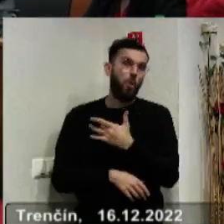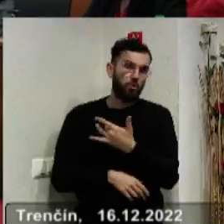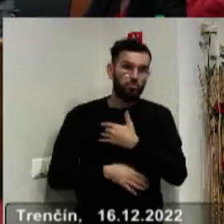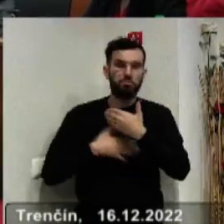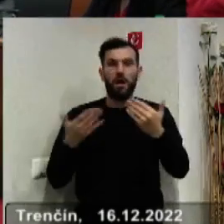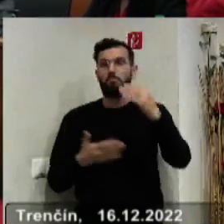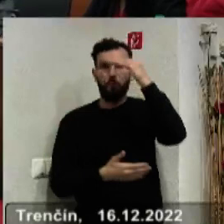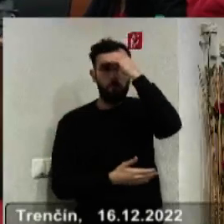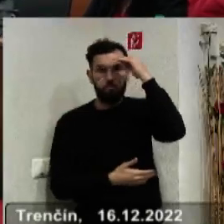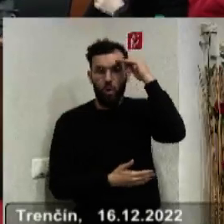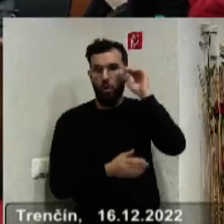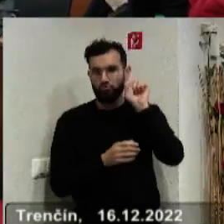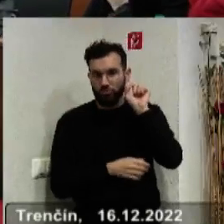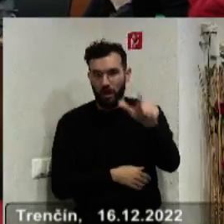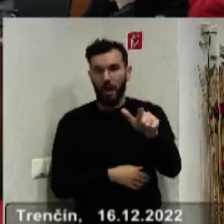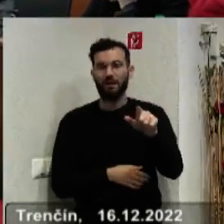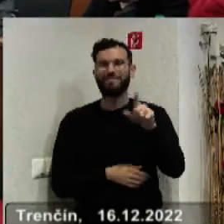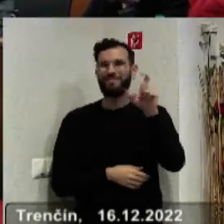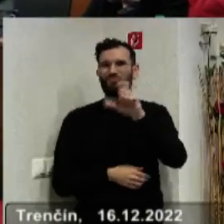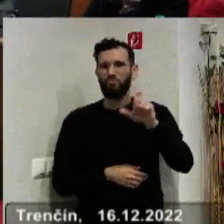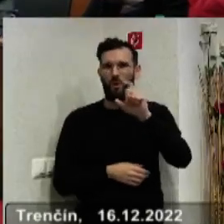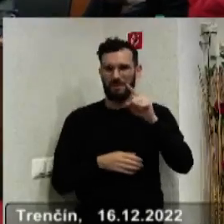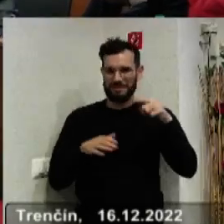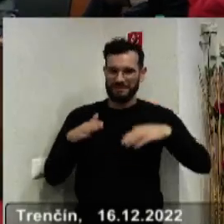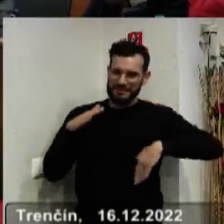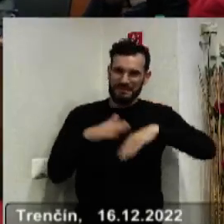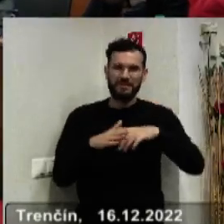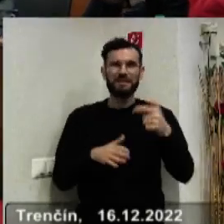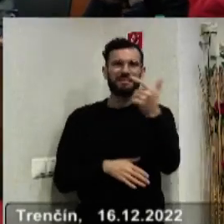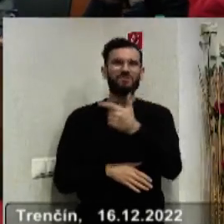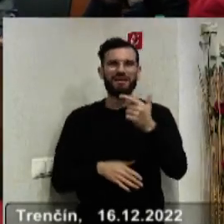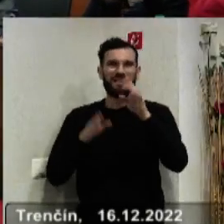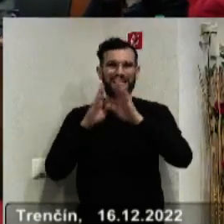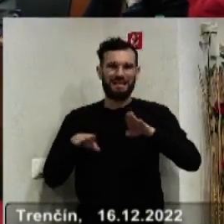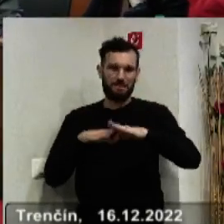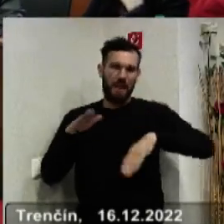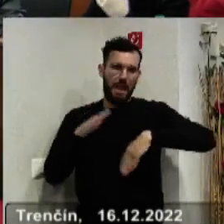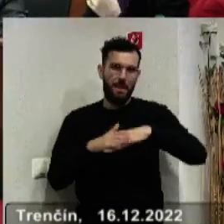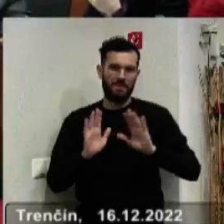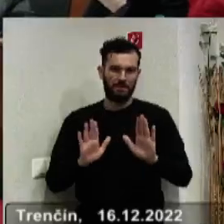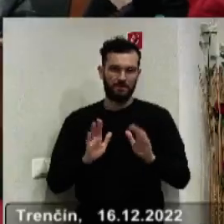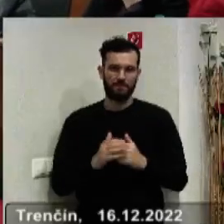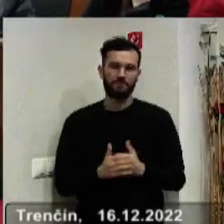alebo poštou, tak, aby ten deadline toho 20. bol dodržaný. Ďakujem.